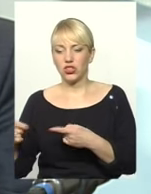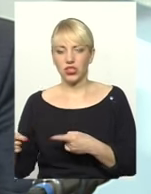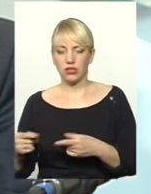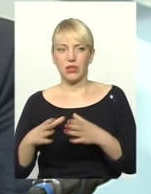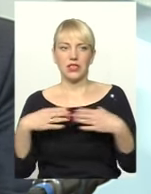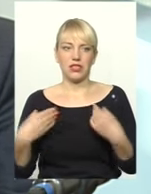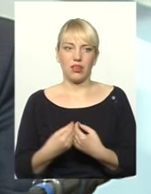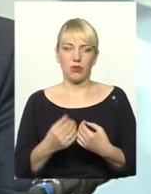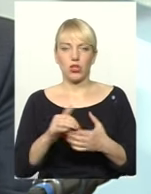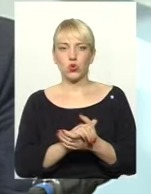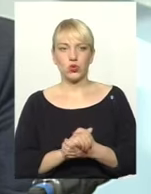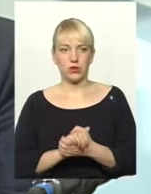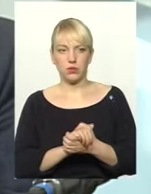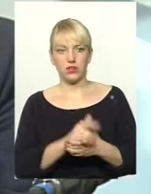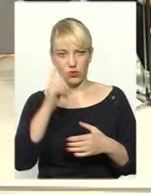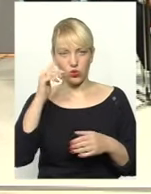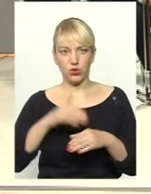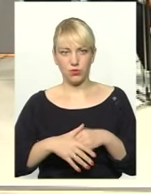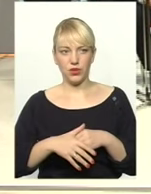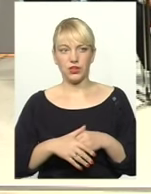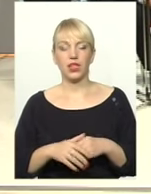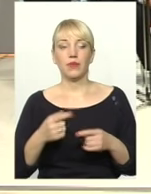сім'ї, суспільства, розумієте? Згодна.